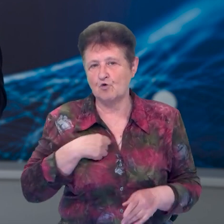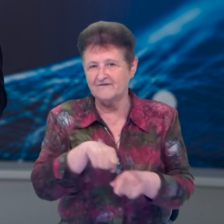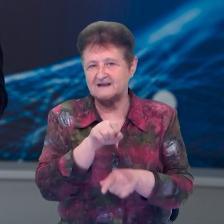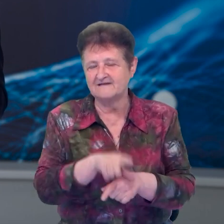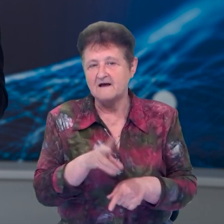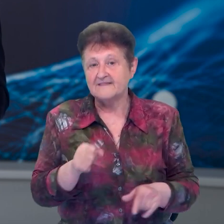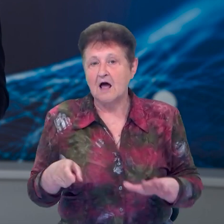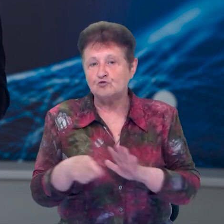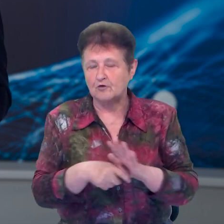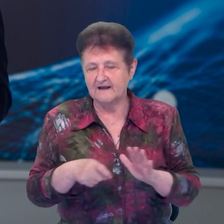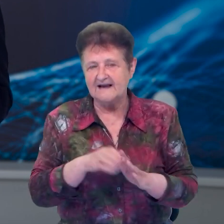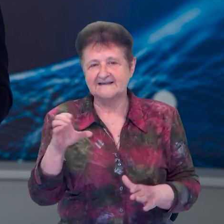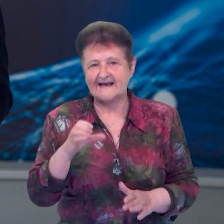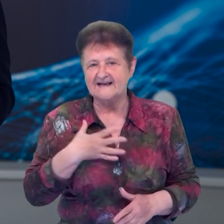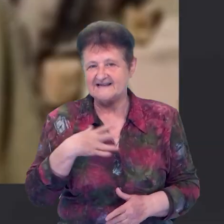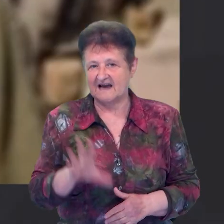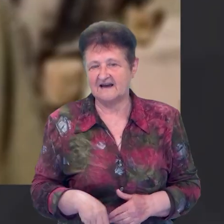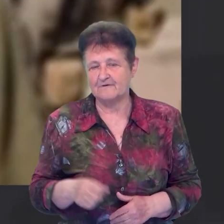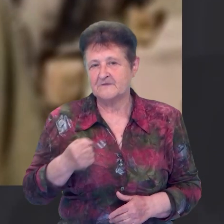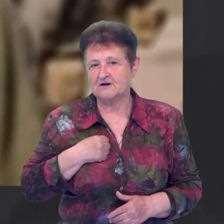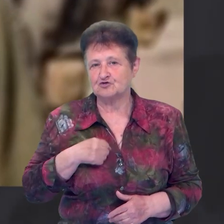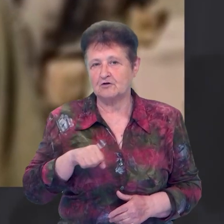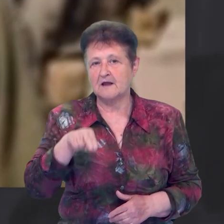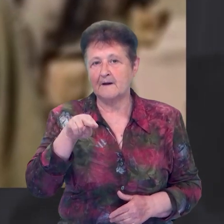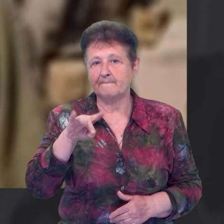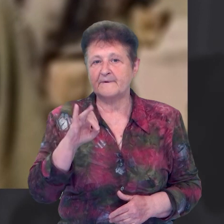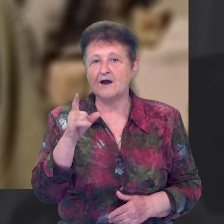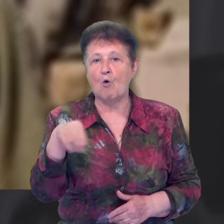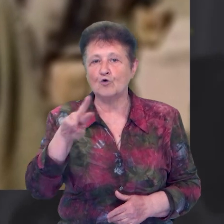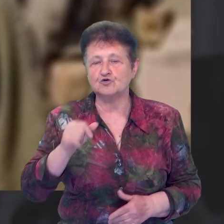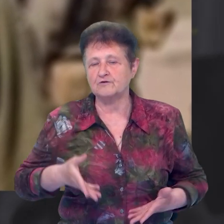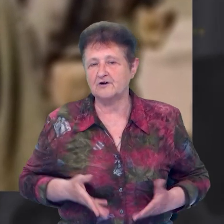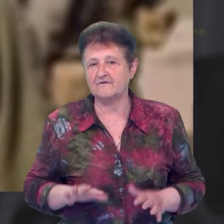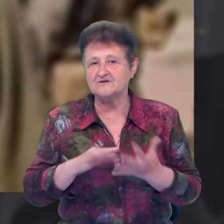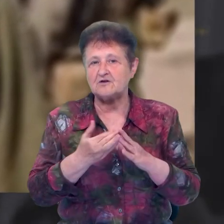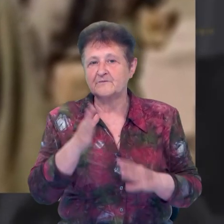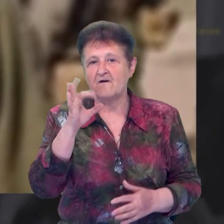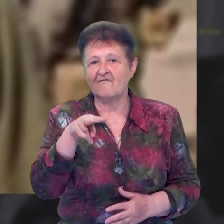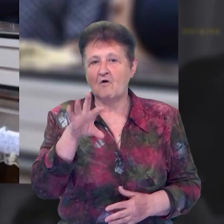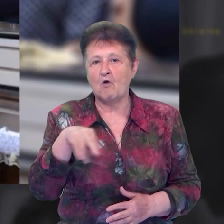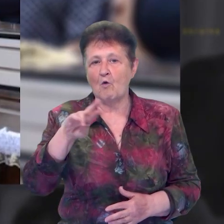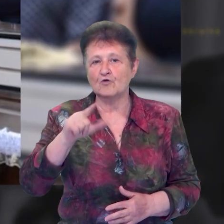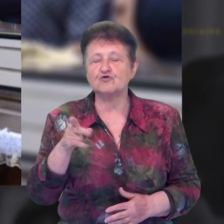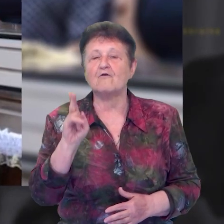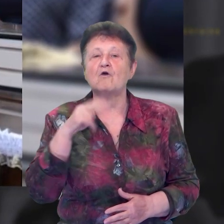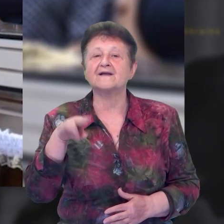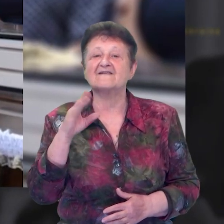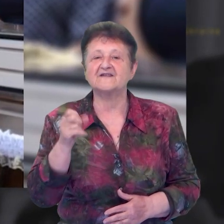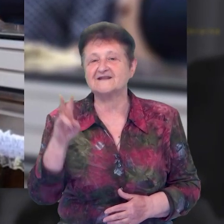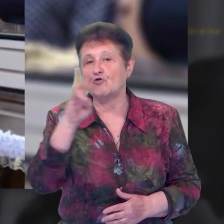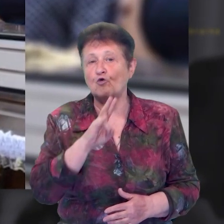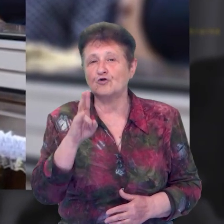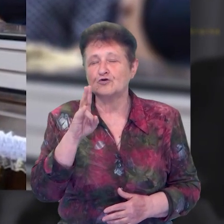завдання на Донеччині Сергій загинув. Солдат Юрій Приходько народився в селі Володькова Дівиця Носіївської громади.